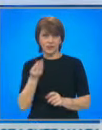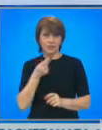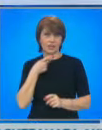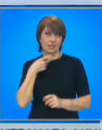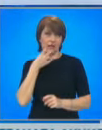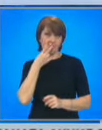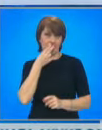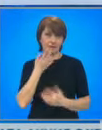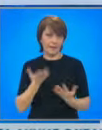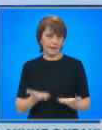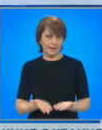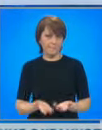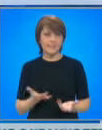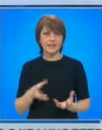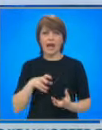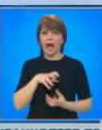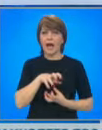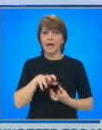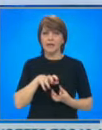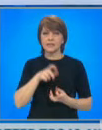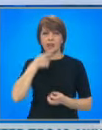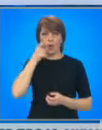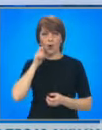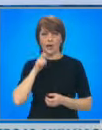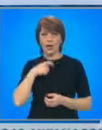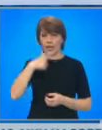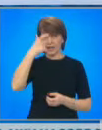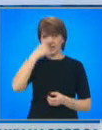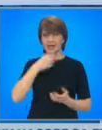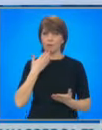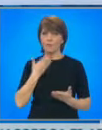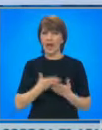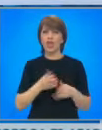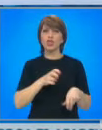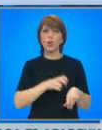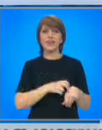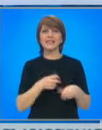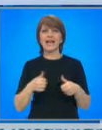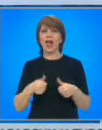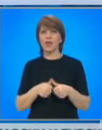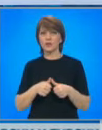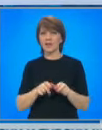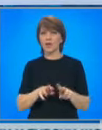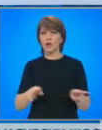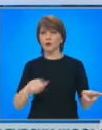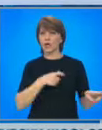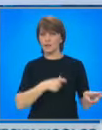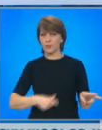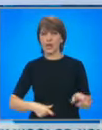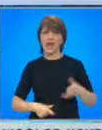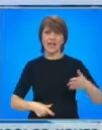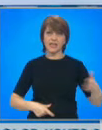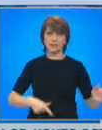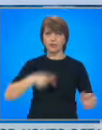Сега към кризата около Украина. Самообявилите се Донецка и Луганска народни републики в източна Украина